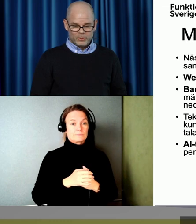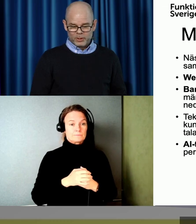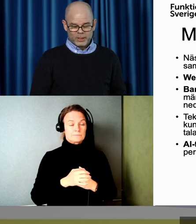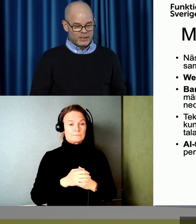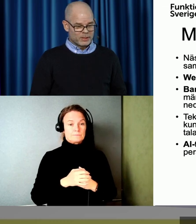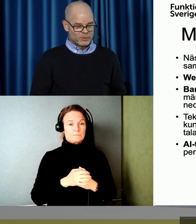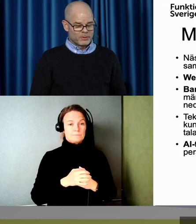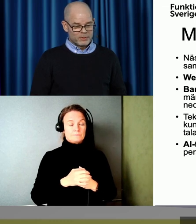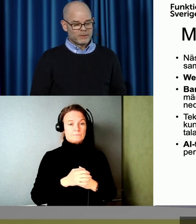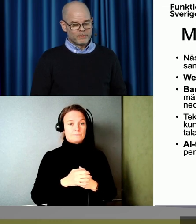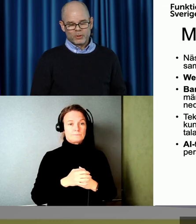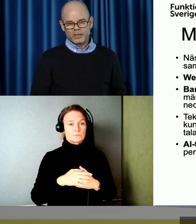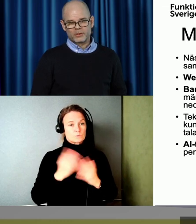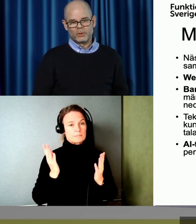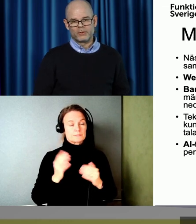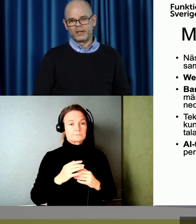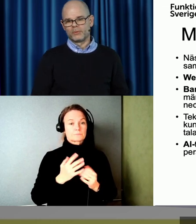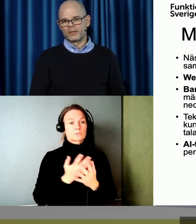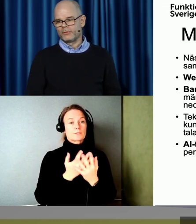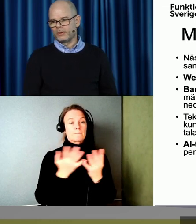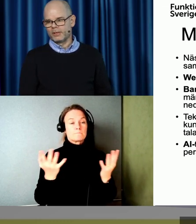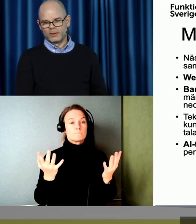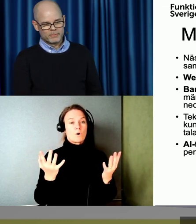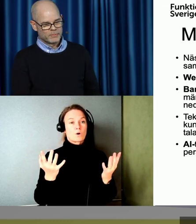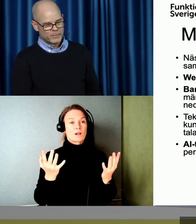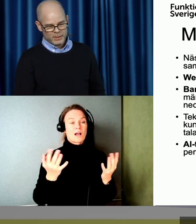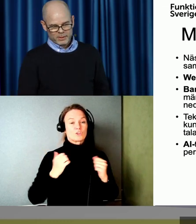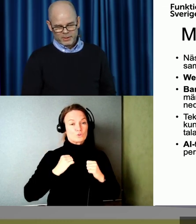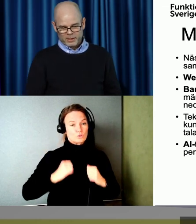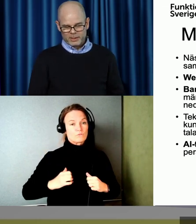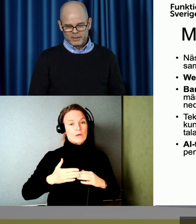Hur det nu än är så... Många står tyvärr utanför idag.